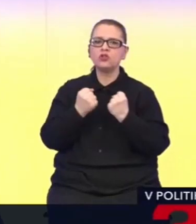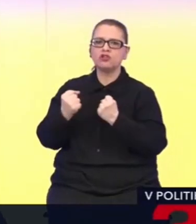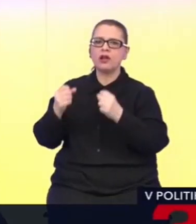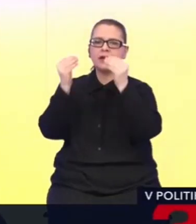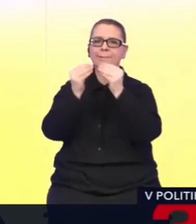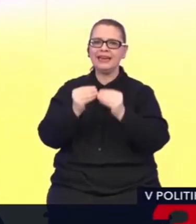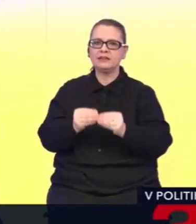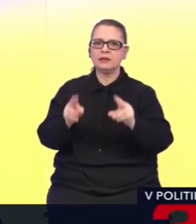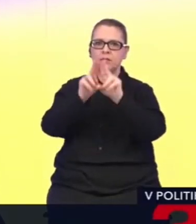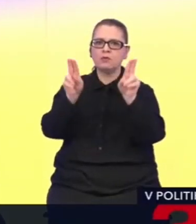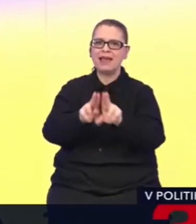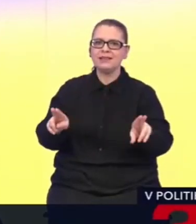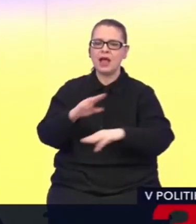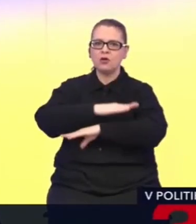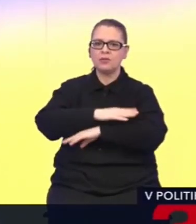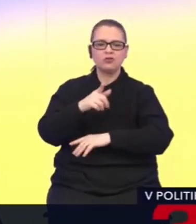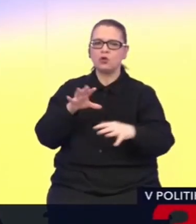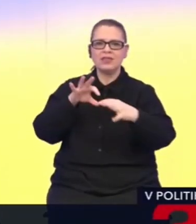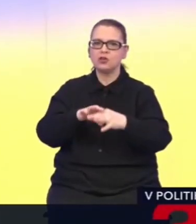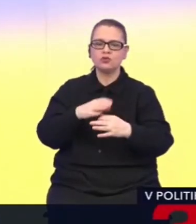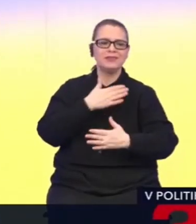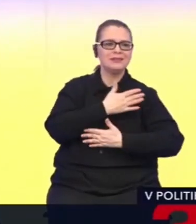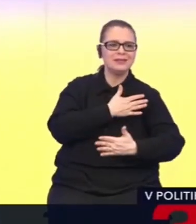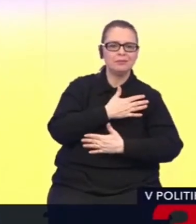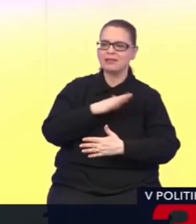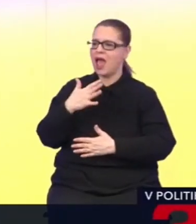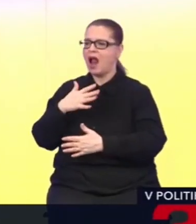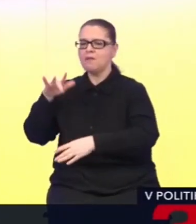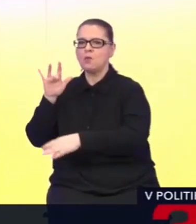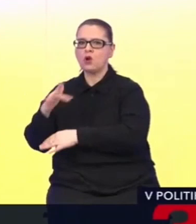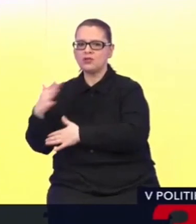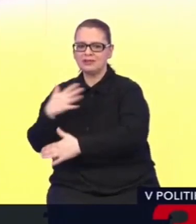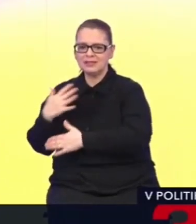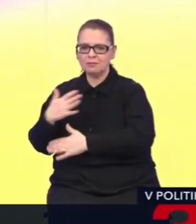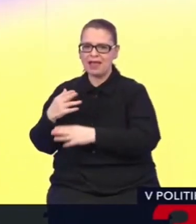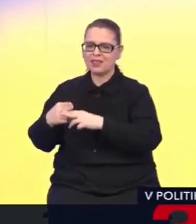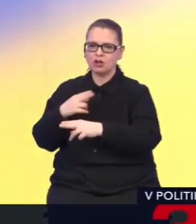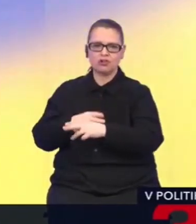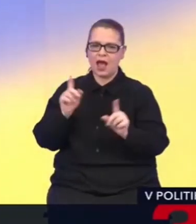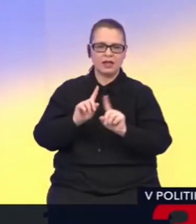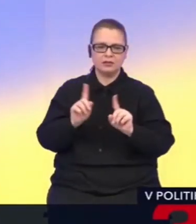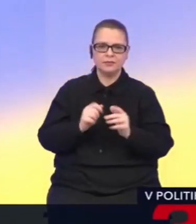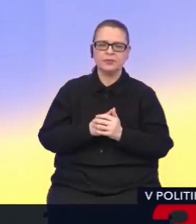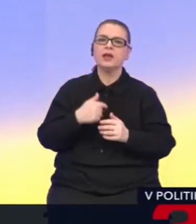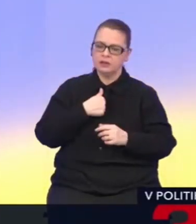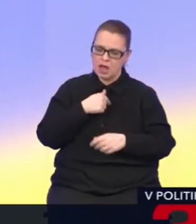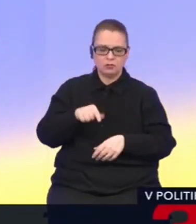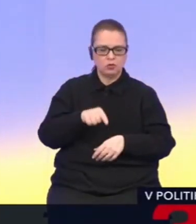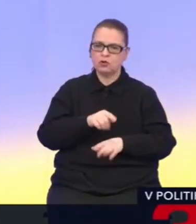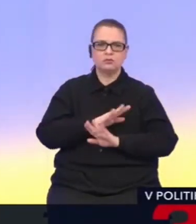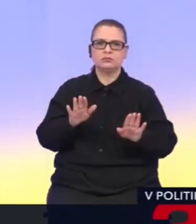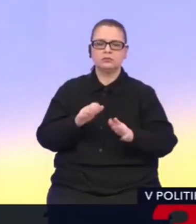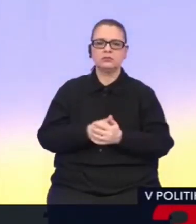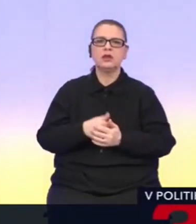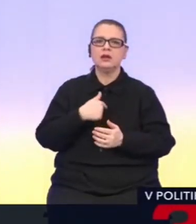nie je o sympatiách či nesympatiách nejakému národu alebo štátu. A za tým si stojím. A tak, ako sme to jasne odmietli,